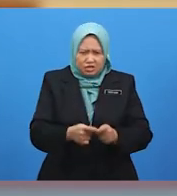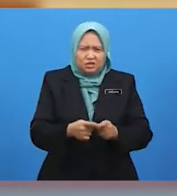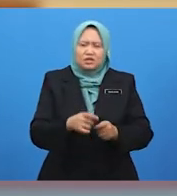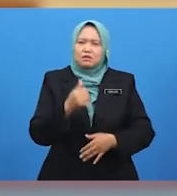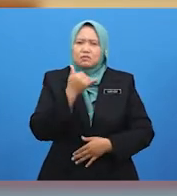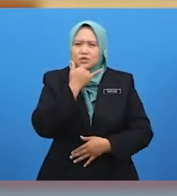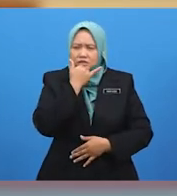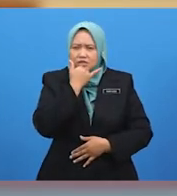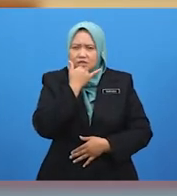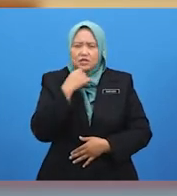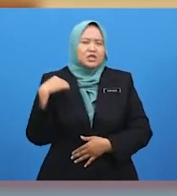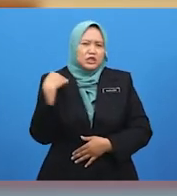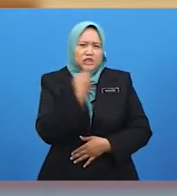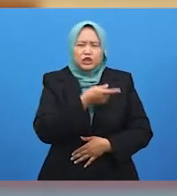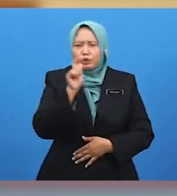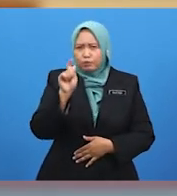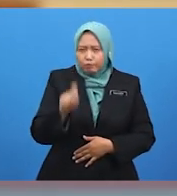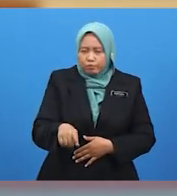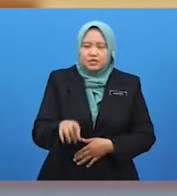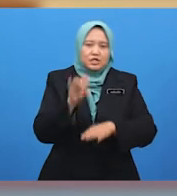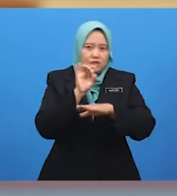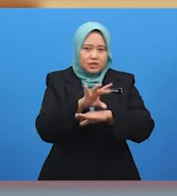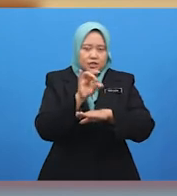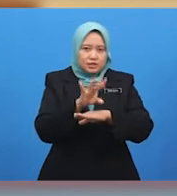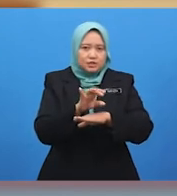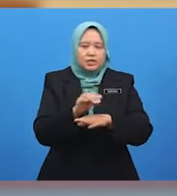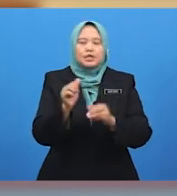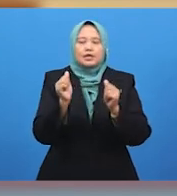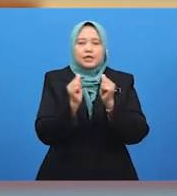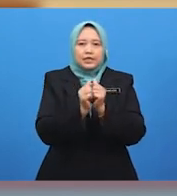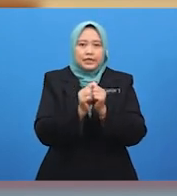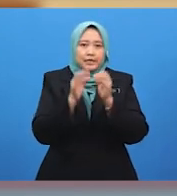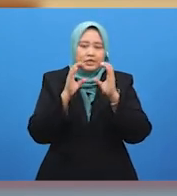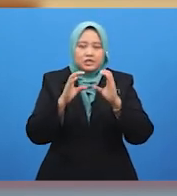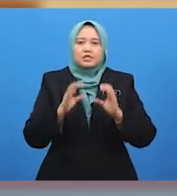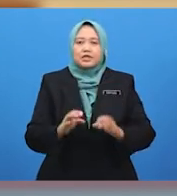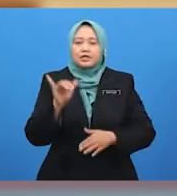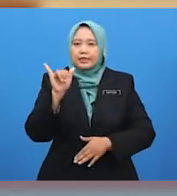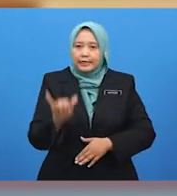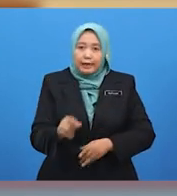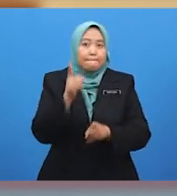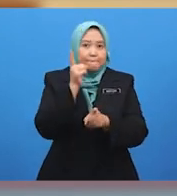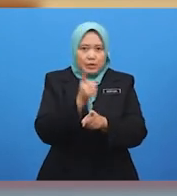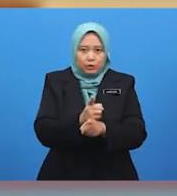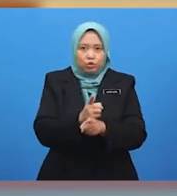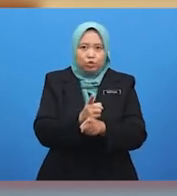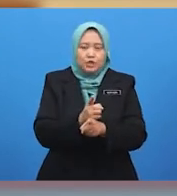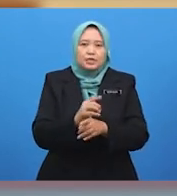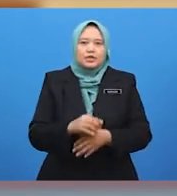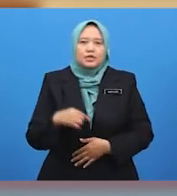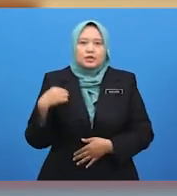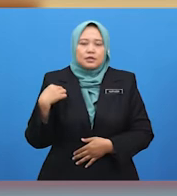kita patut menegur mereka dengan cara yang betul. Sikap sebegini akan